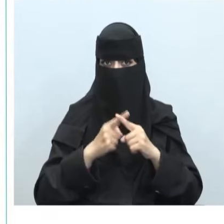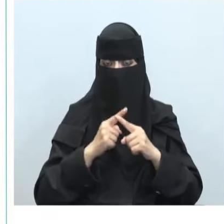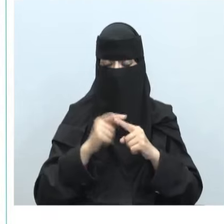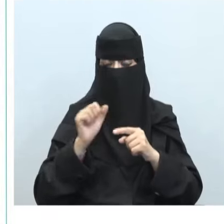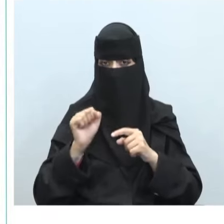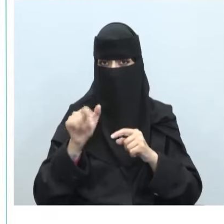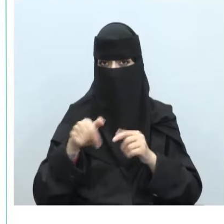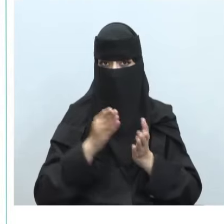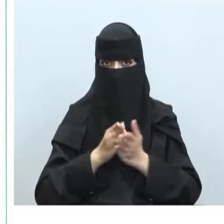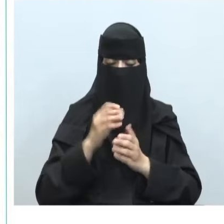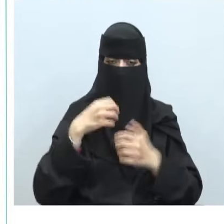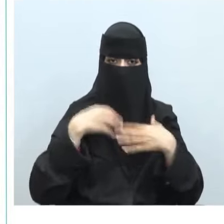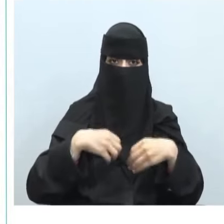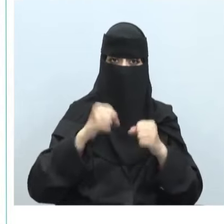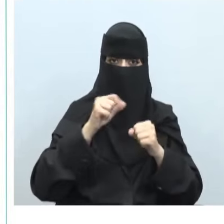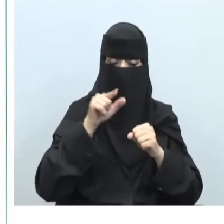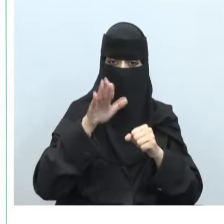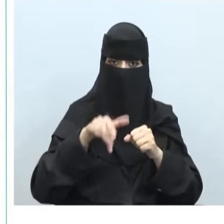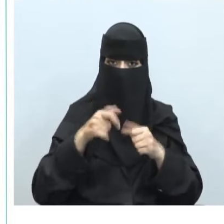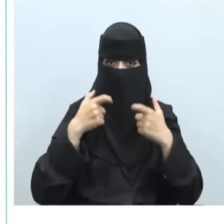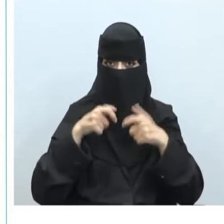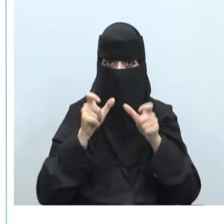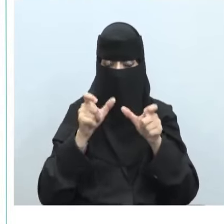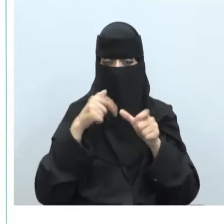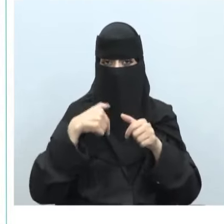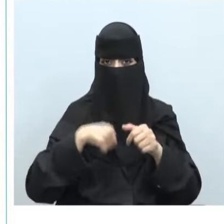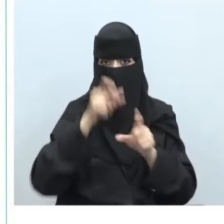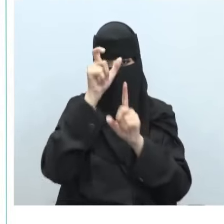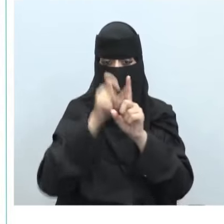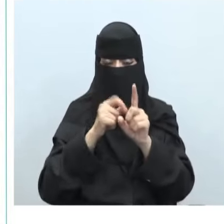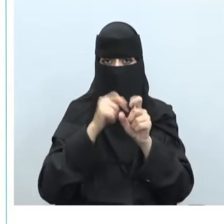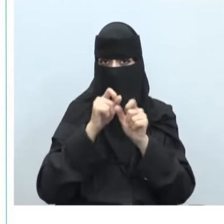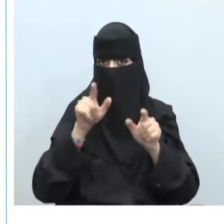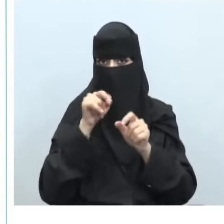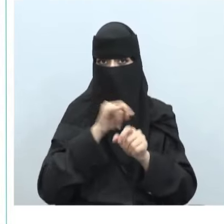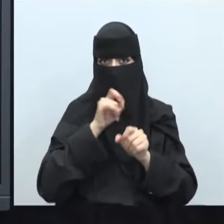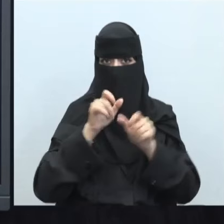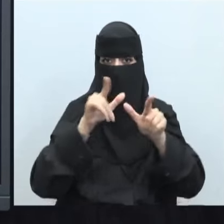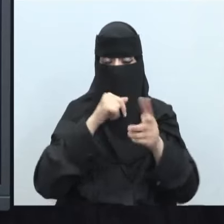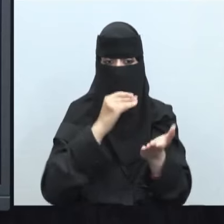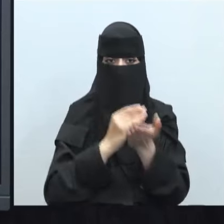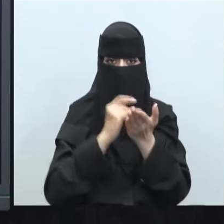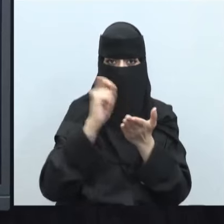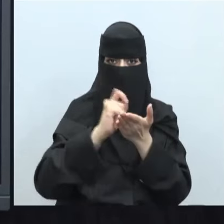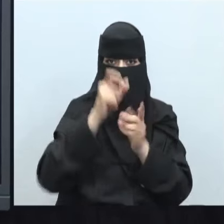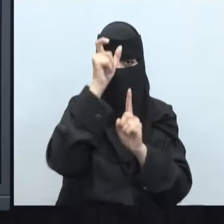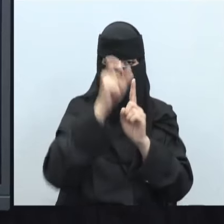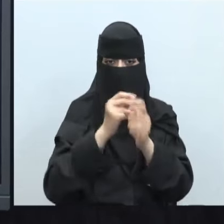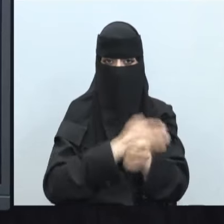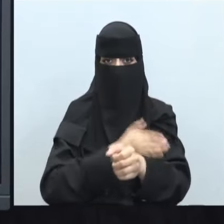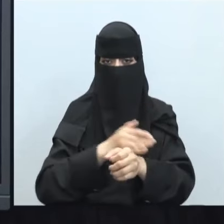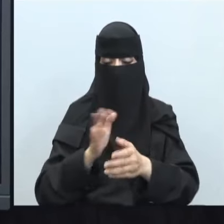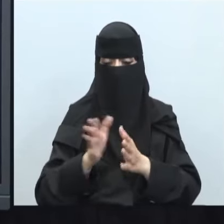يختص بالمجال الصحي وبأمن المرضى وعدم نشر أي شيء يخصهم دون موافقة المرضى